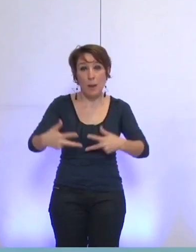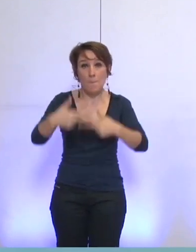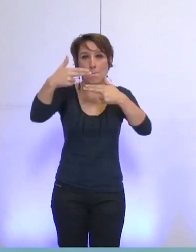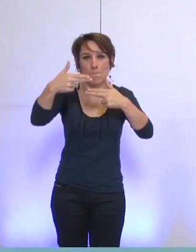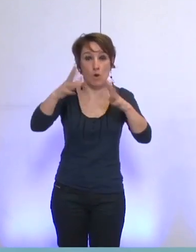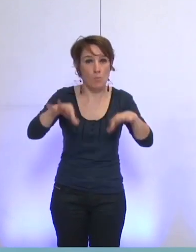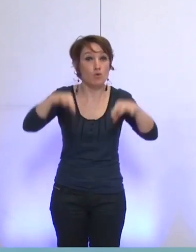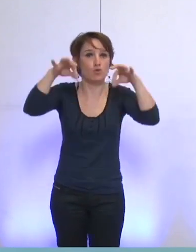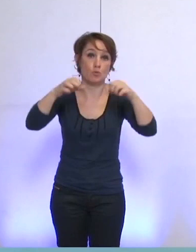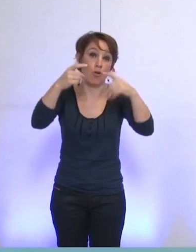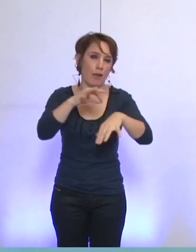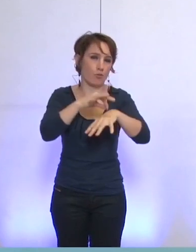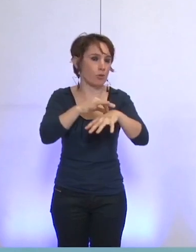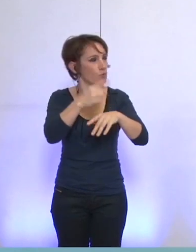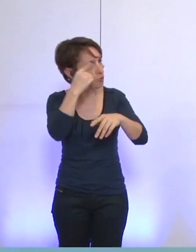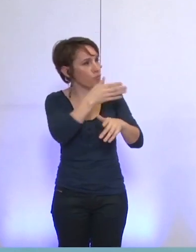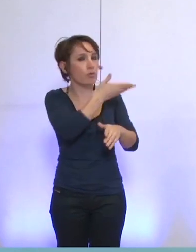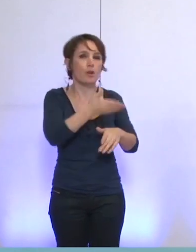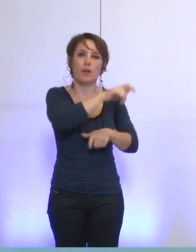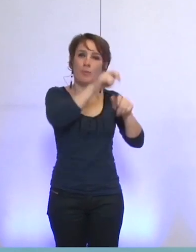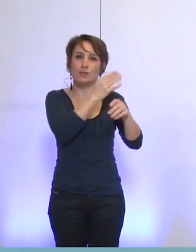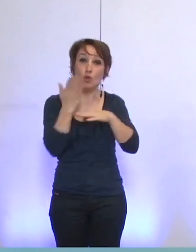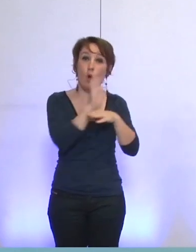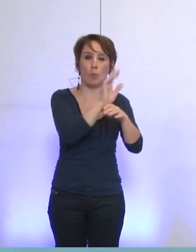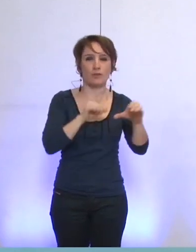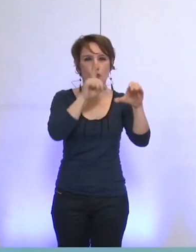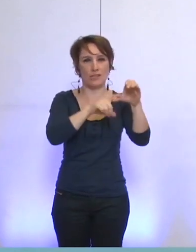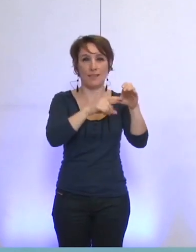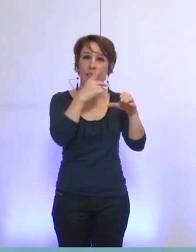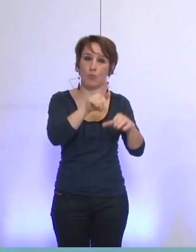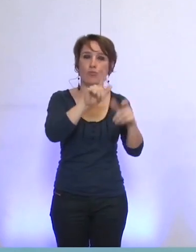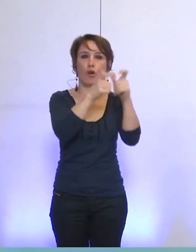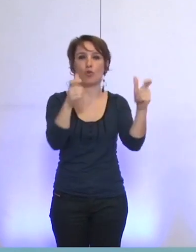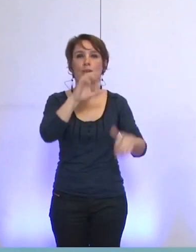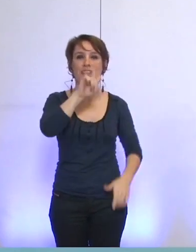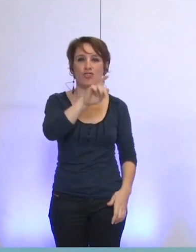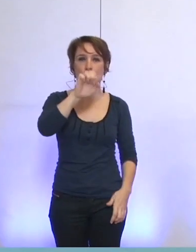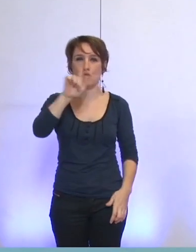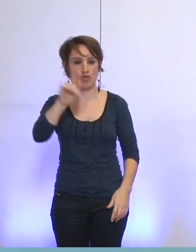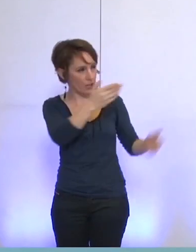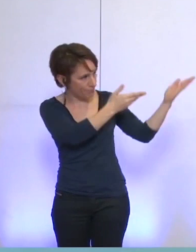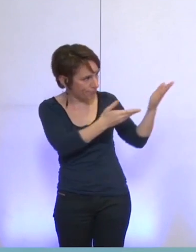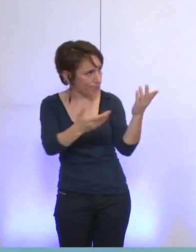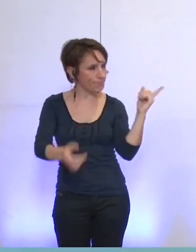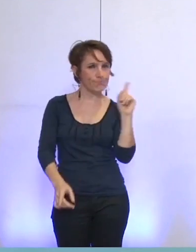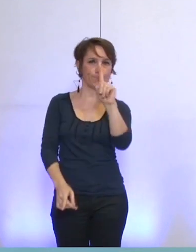de laisser l'intervention des représentants syndicaux de GEG s'exprimer devant le Conseil. Merci.